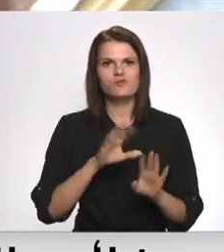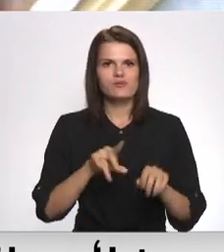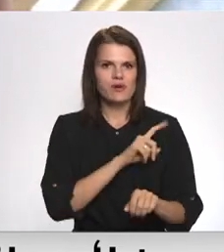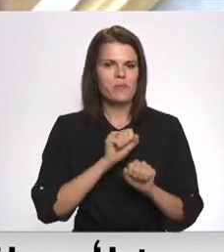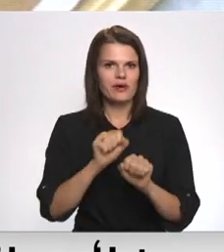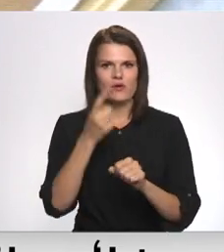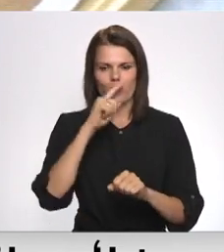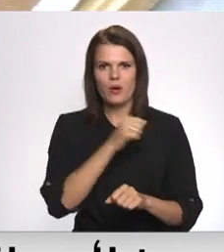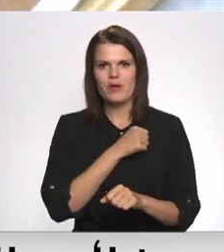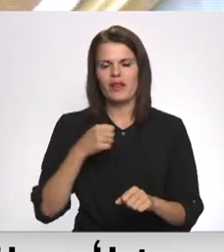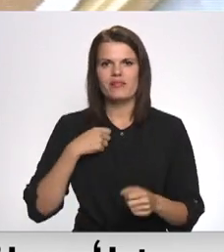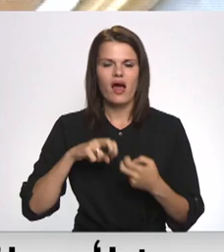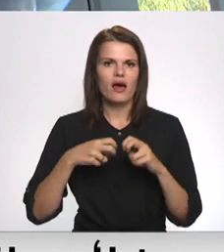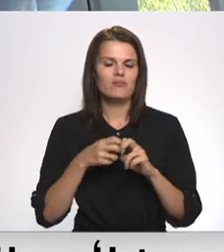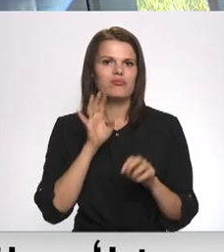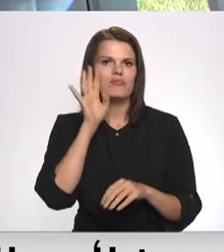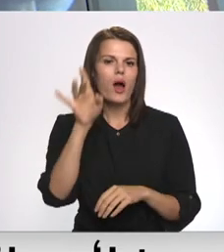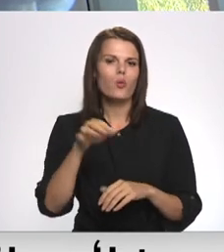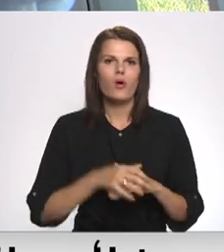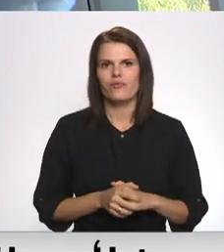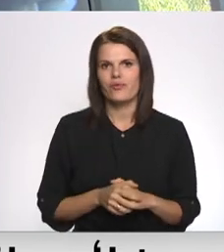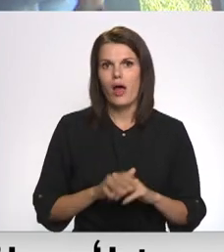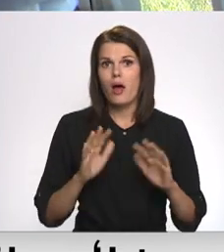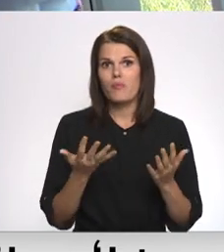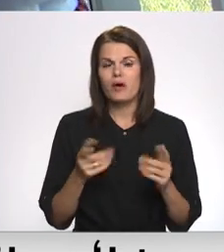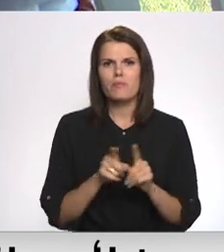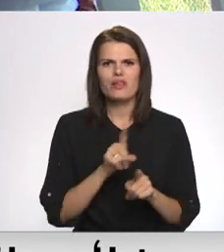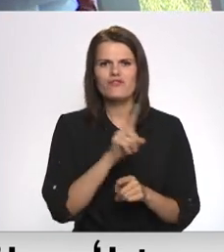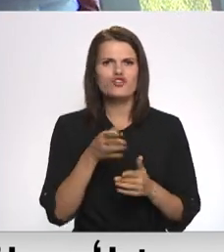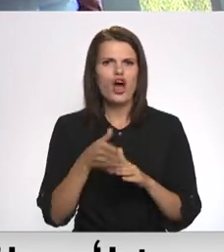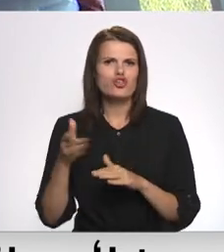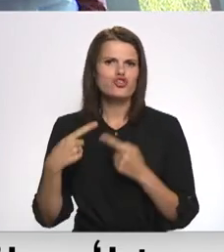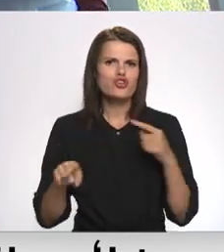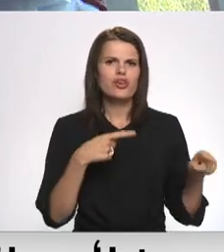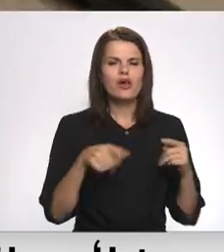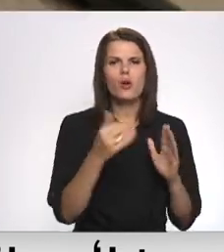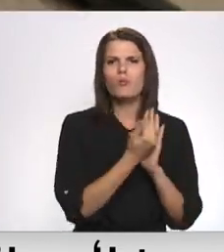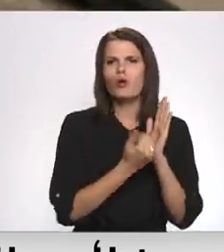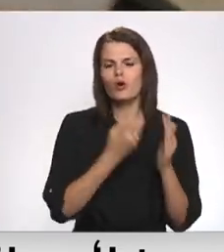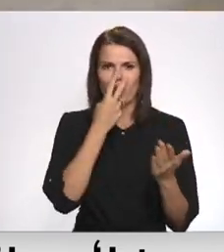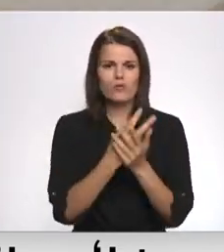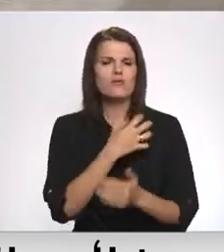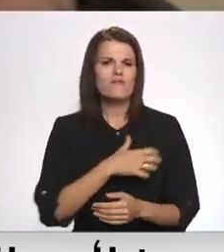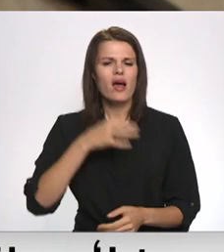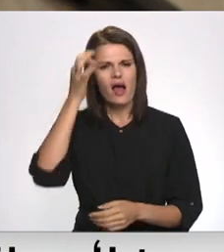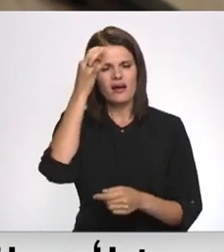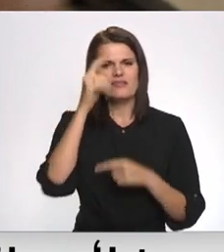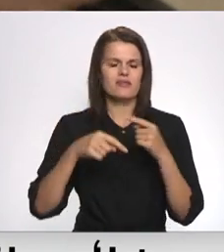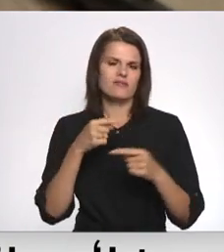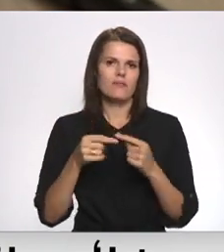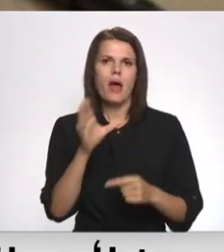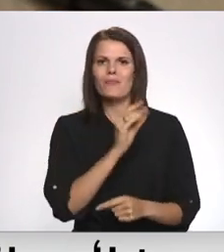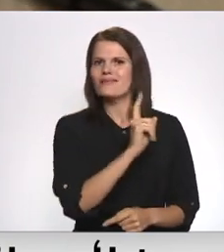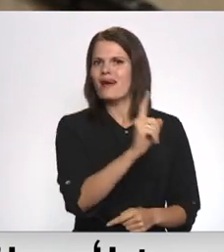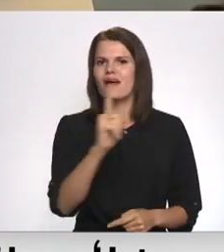militāras mobilizācijas tīs nākotnēs. Taču pat ar visatšķirīgākajām programmām un uzskatiem ir jāatceras viens – mēs katrs